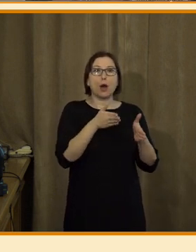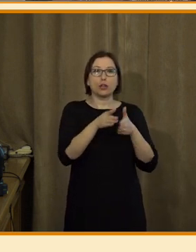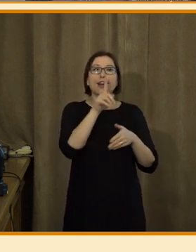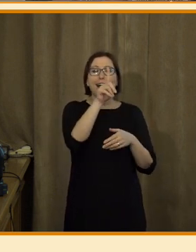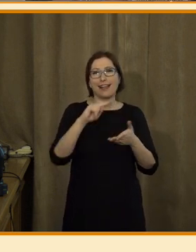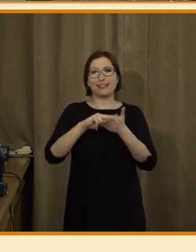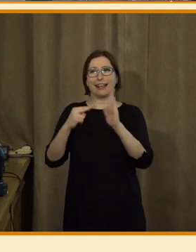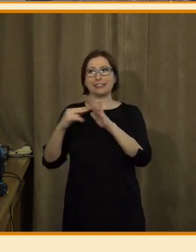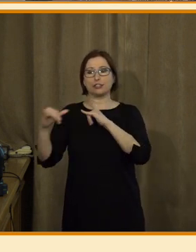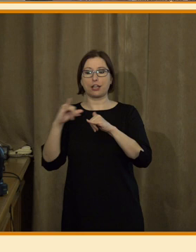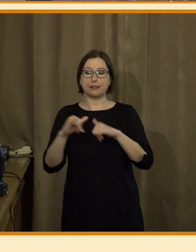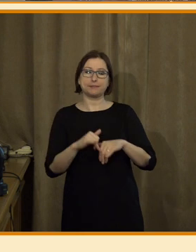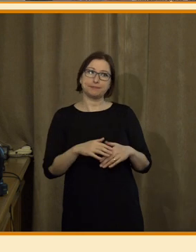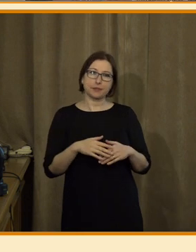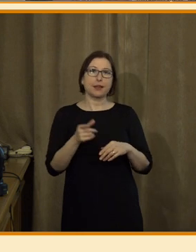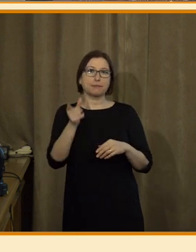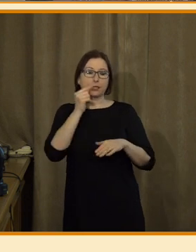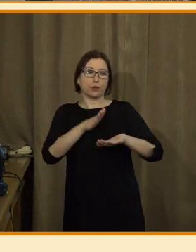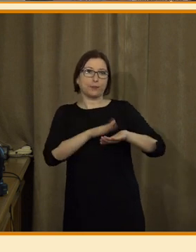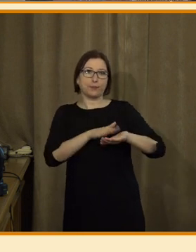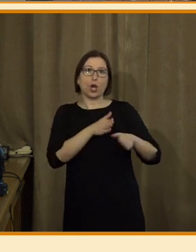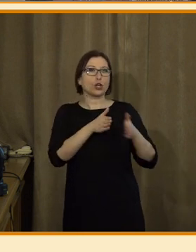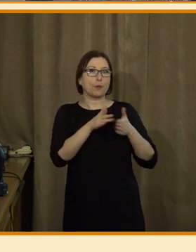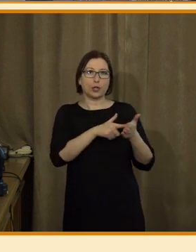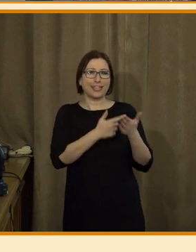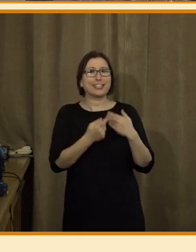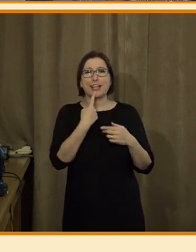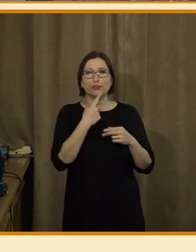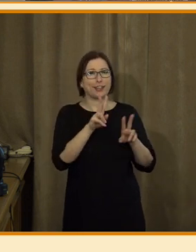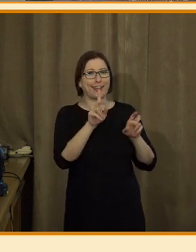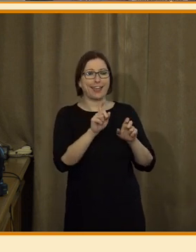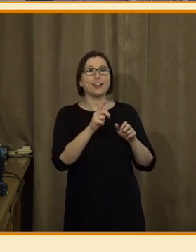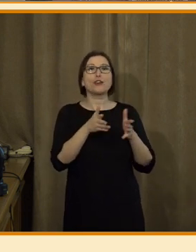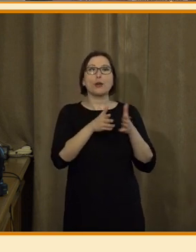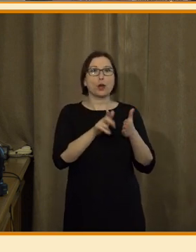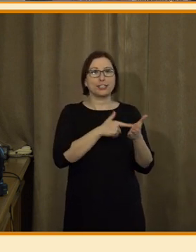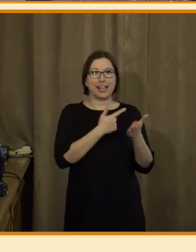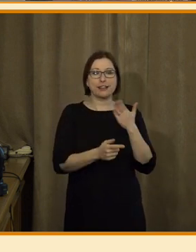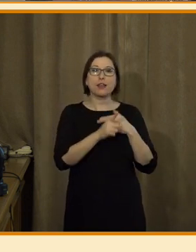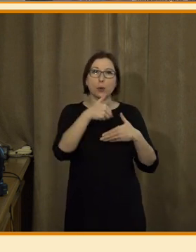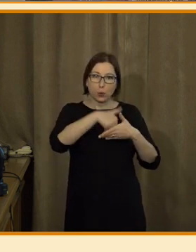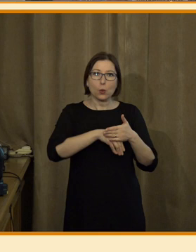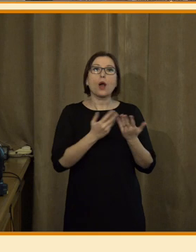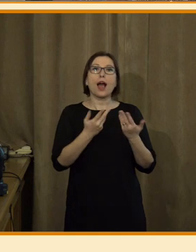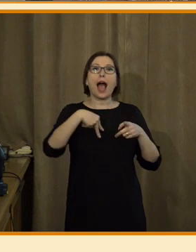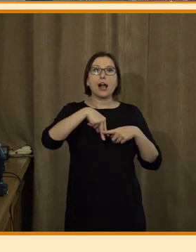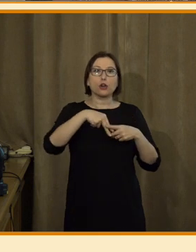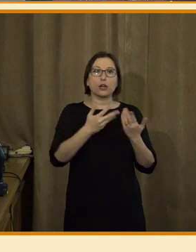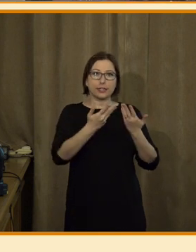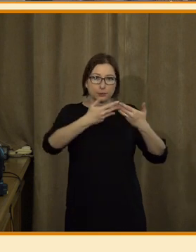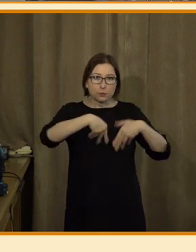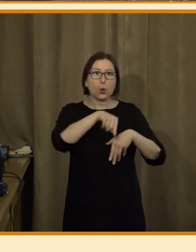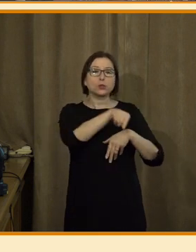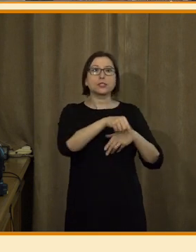náš technický ředitel nás brzo vyvedl z omylu a řekl, neříkejte tomu robot, je to algoritmus, je to